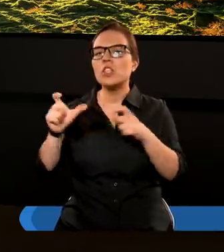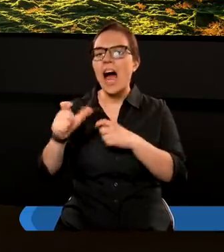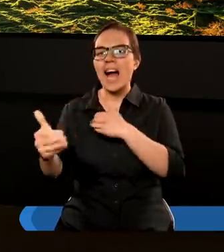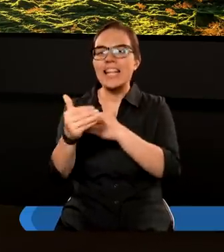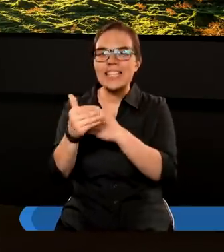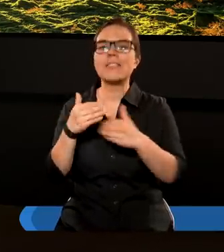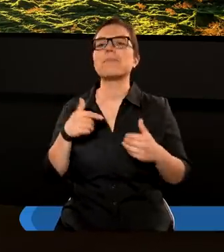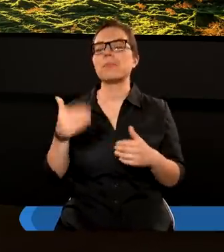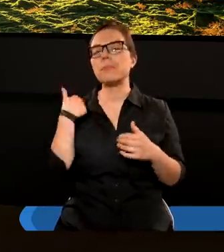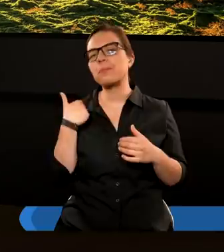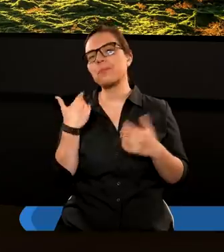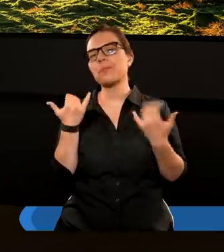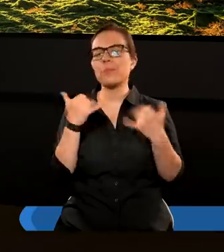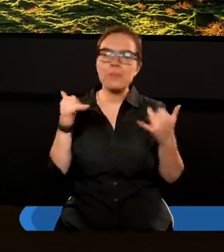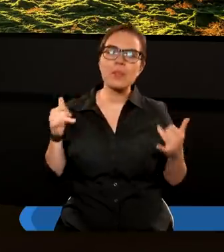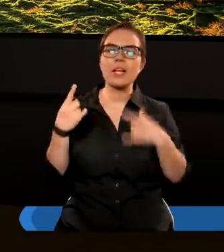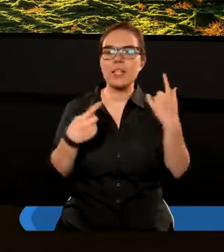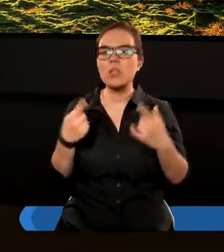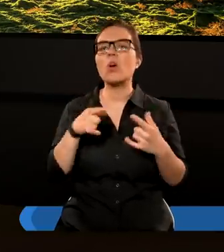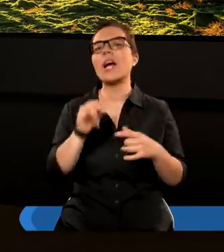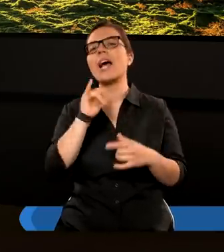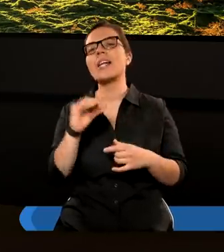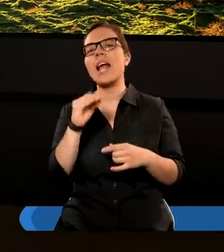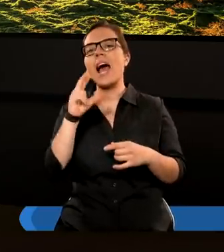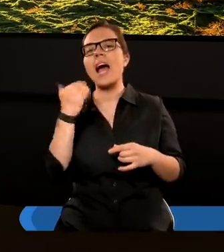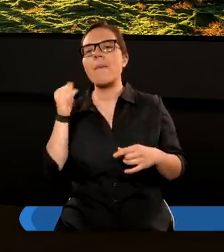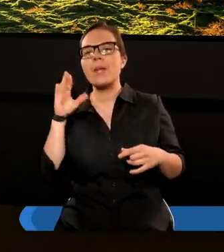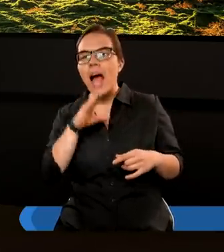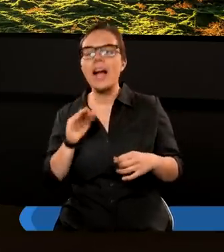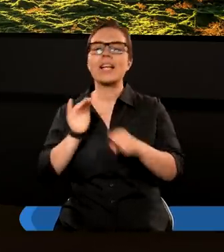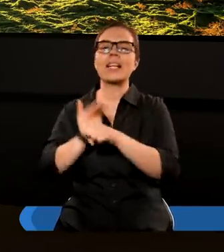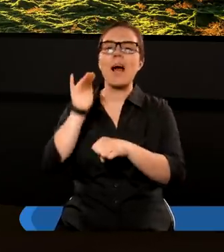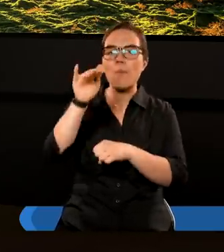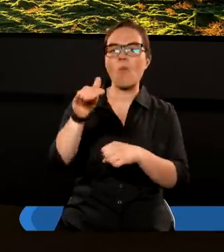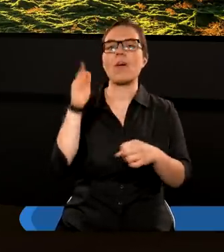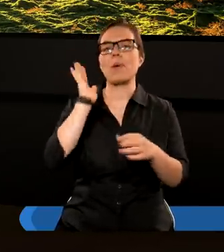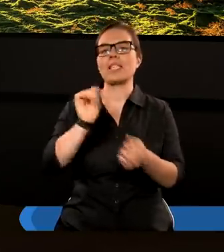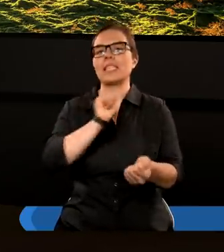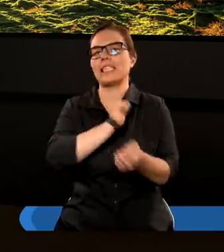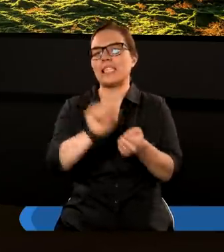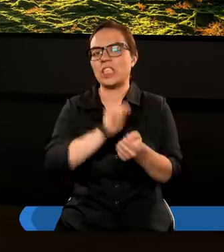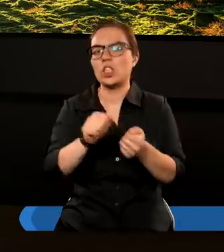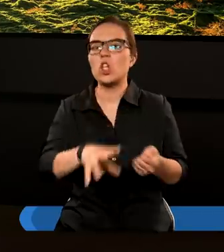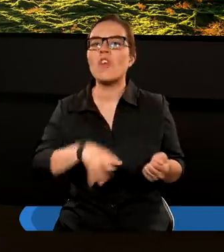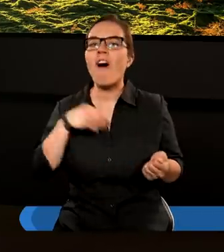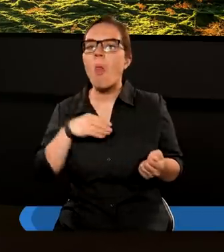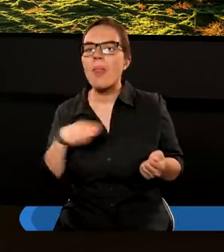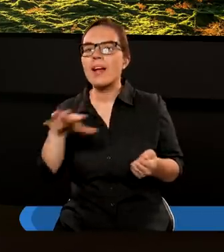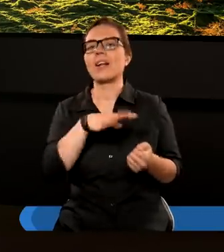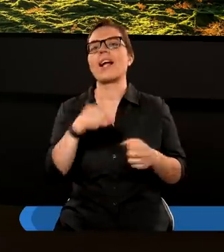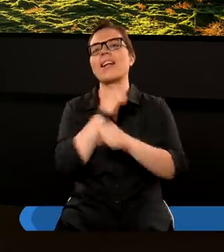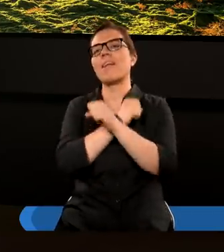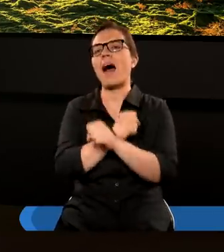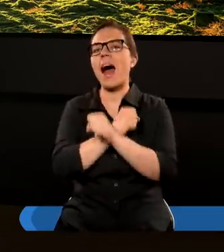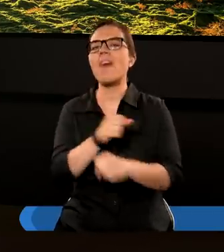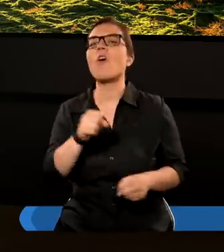Jeremiasz zapowiadał zniszczenie świątyni niewolę